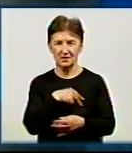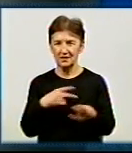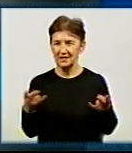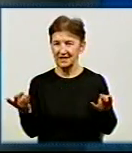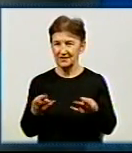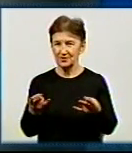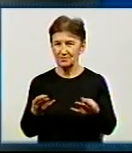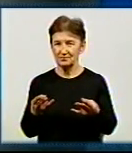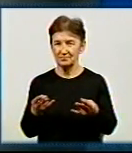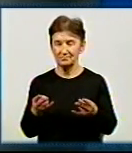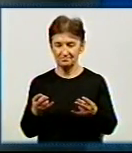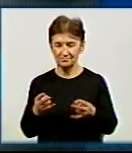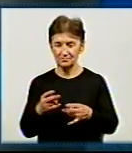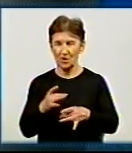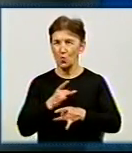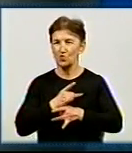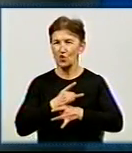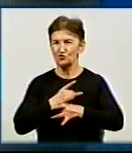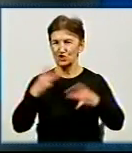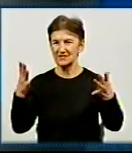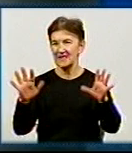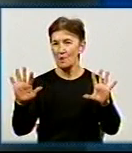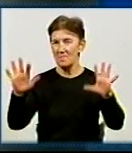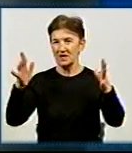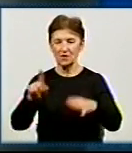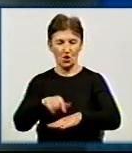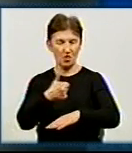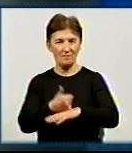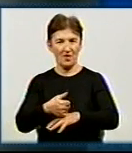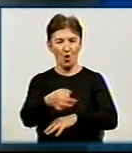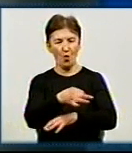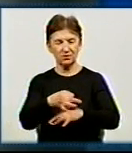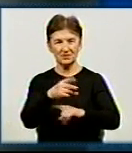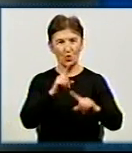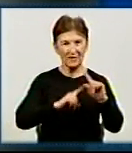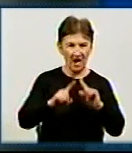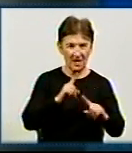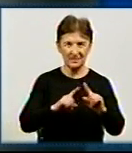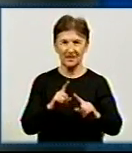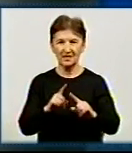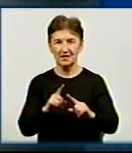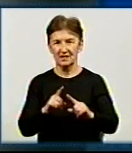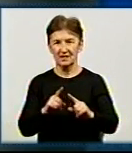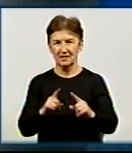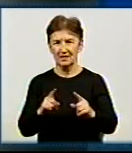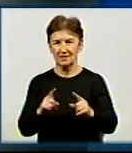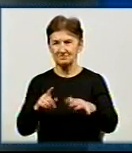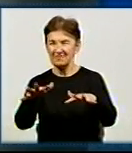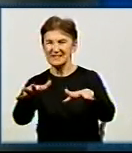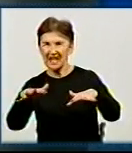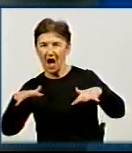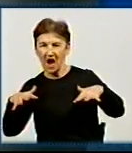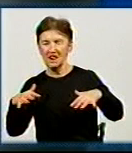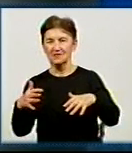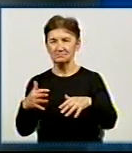митті і вручення цієї премії? Голова адміністрації, голова обласної ради, урочиста зала, квіти,